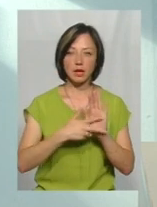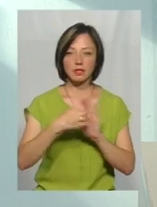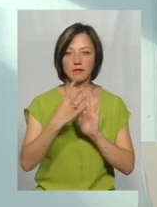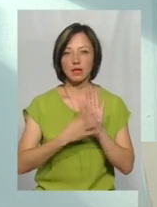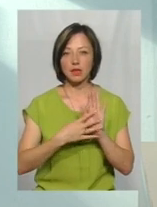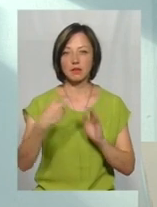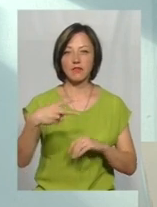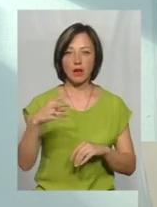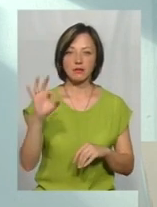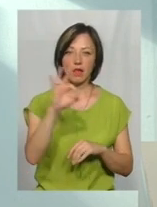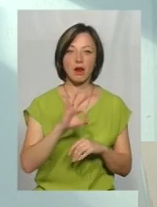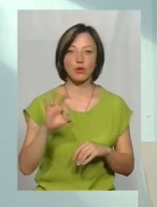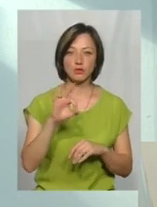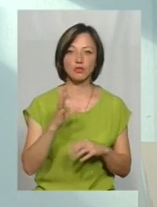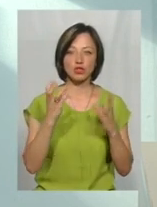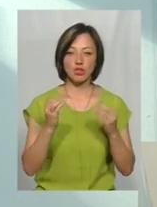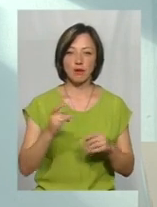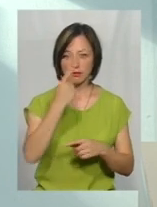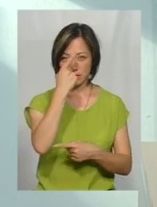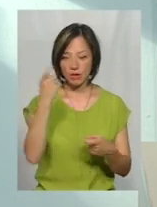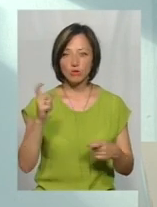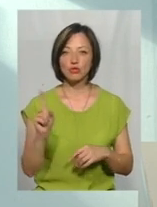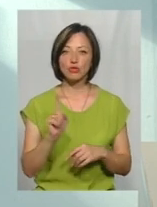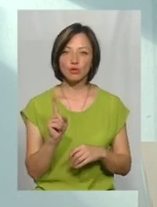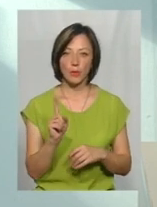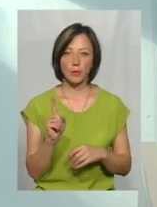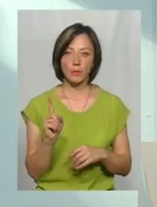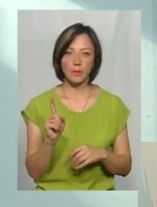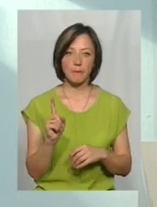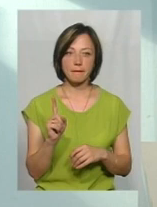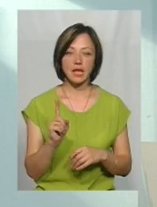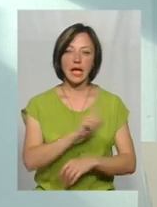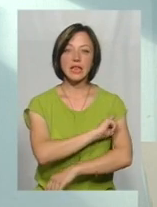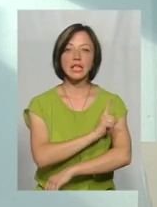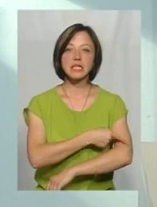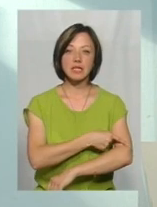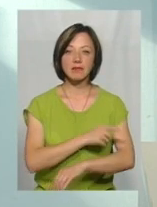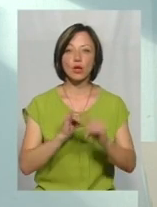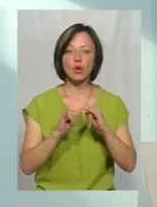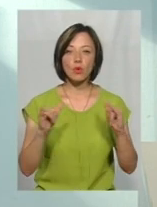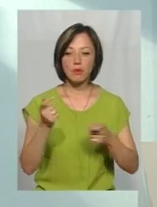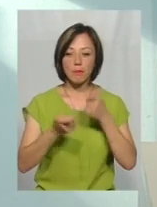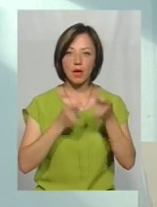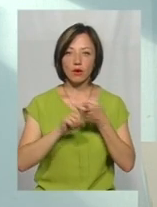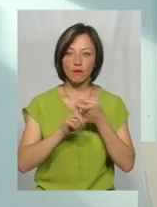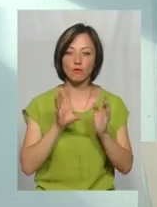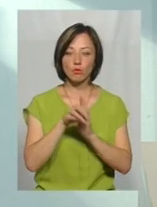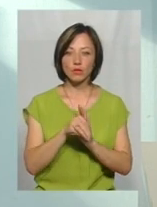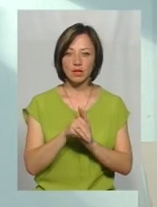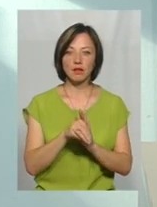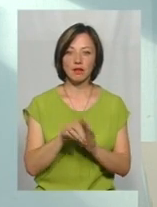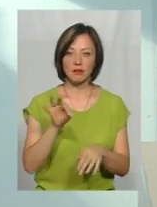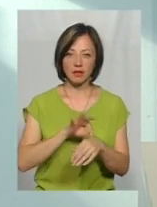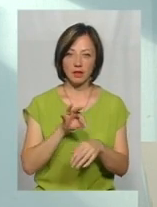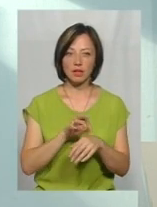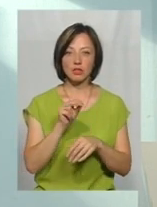19, 20 градусів, я ще раз наголошую на тому, що інтенсивність розвитку мікроорганізмів, в тому числі патогенних,